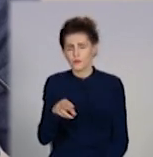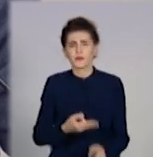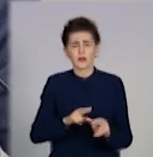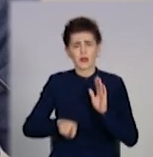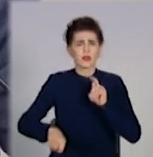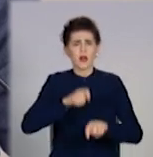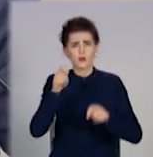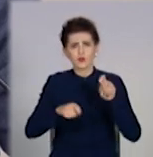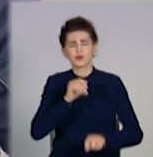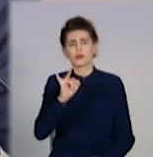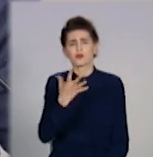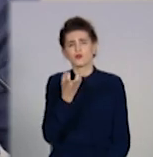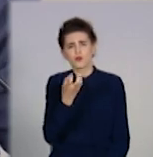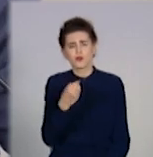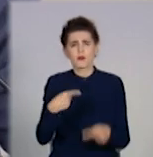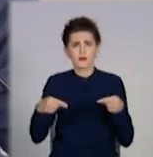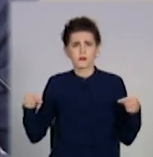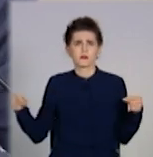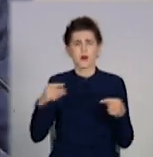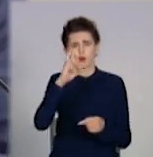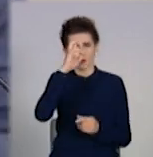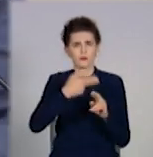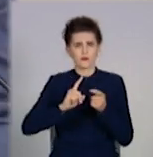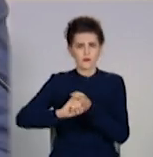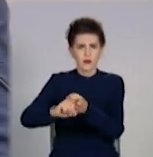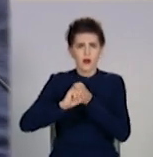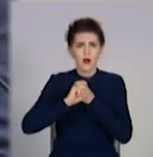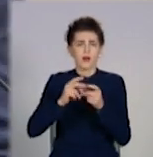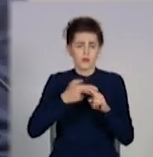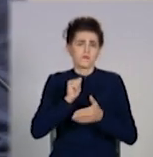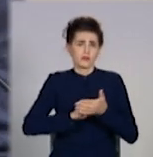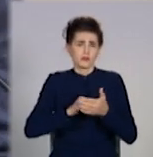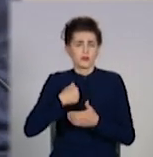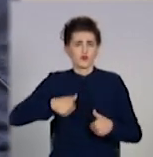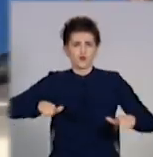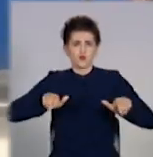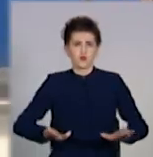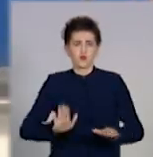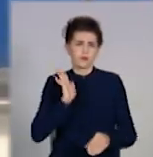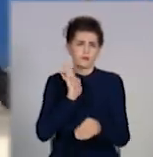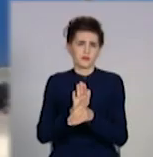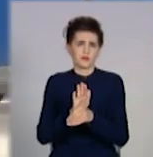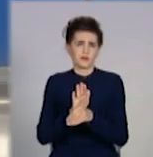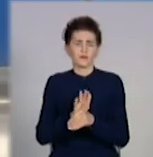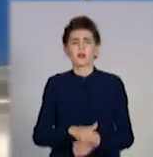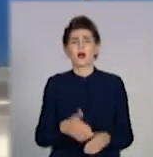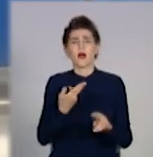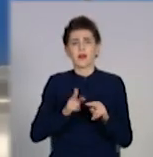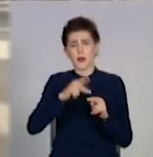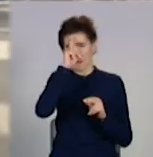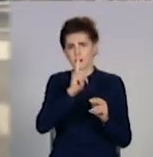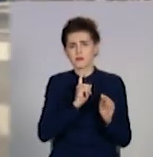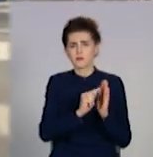також інші аналогічні по державі, стали підставою для скасування постанови. За місяць до правоохоронців